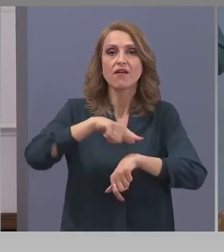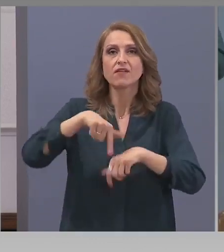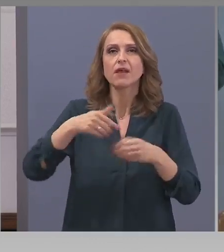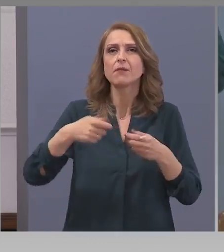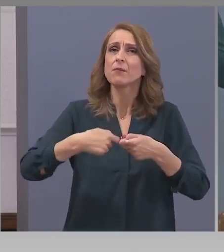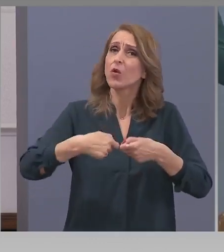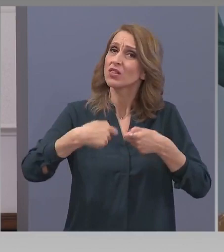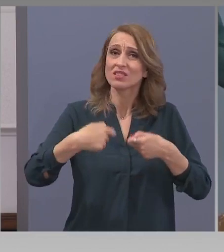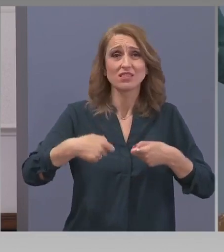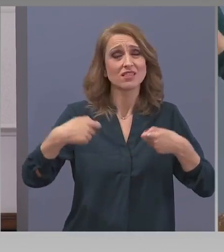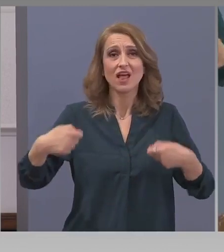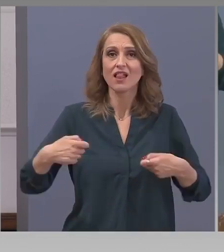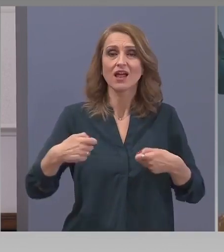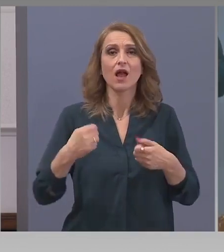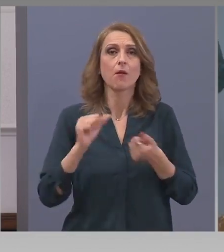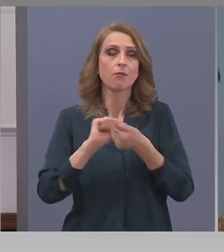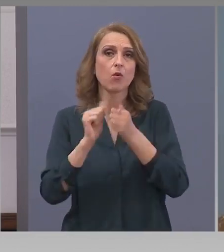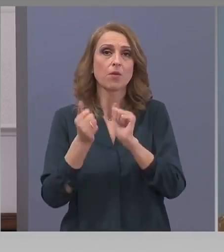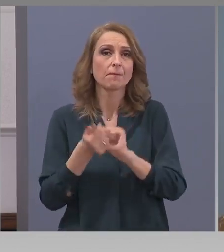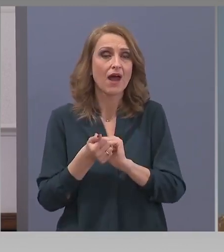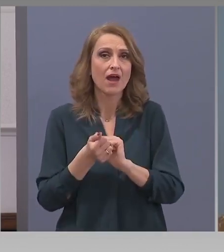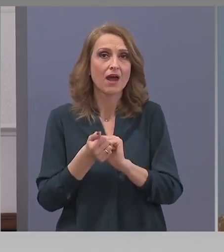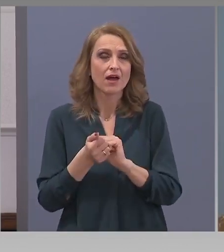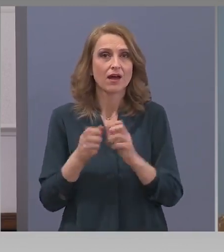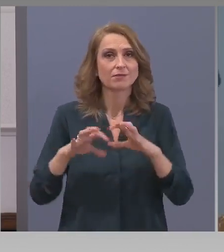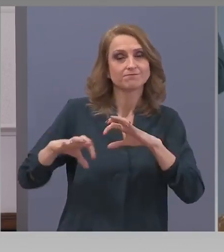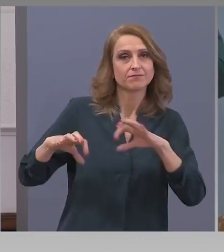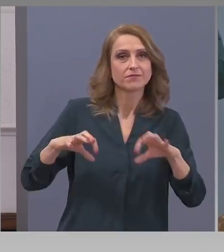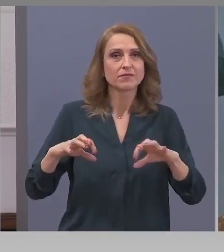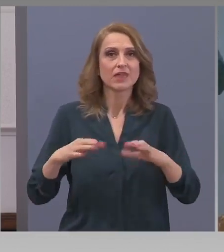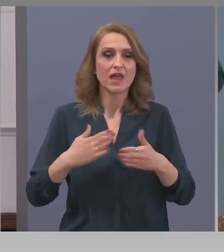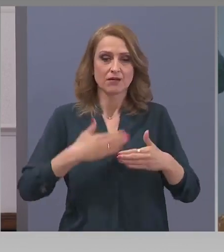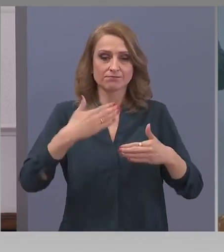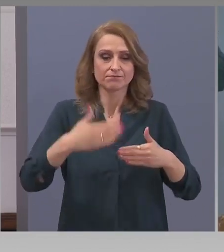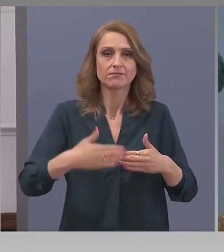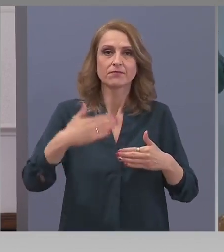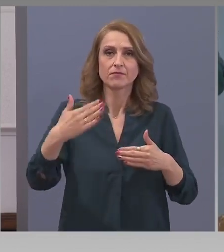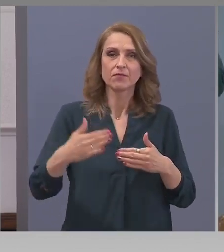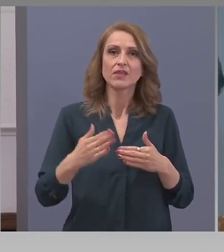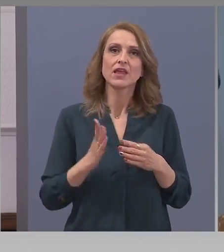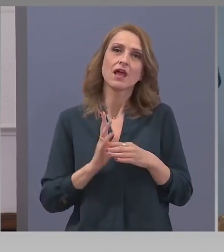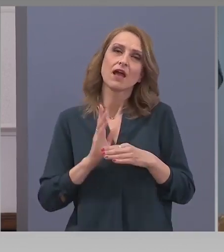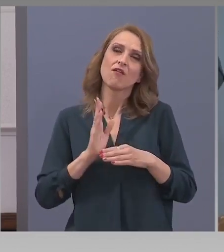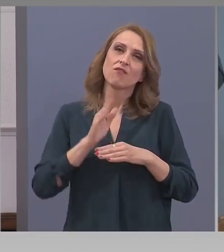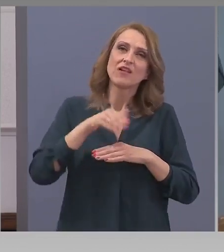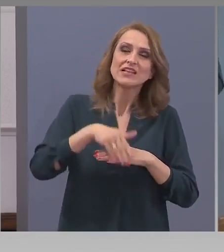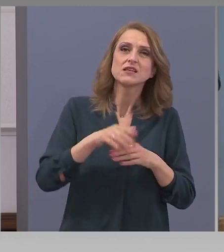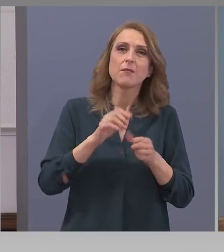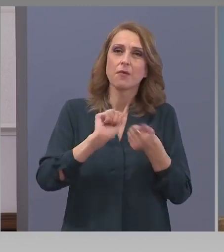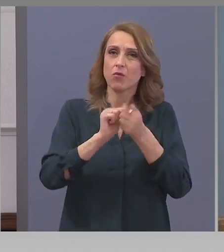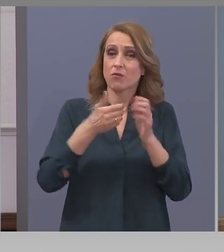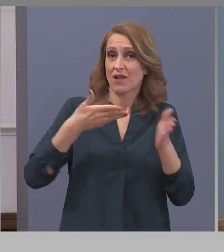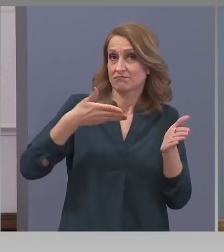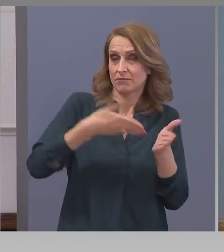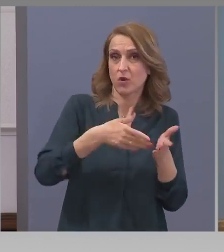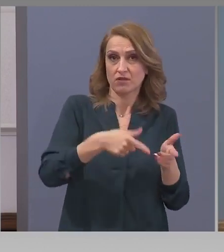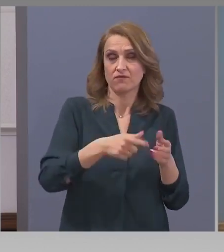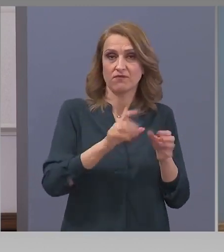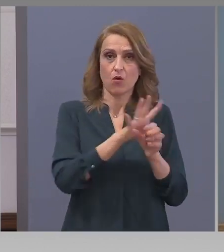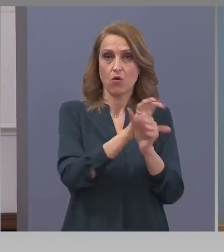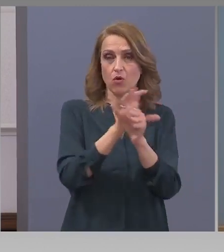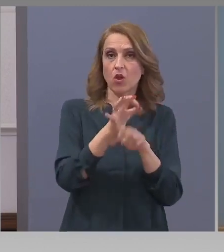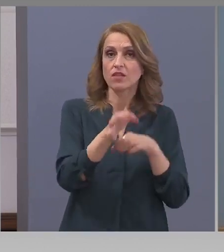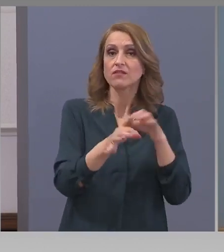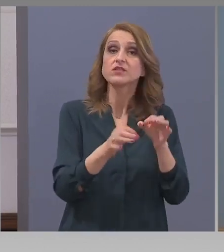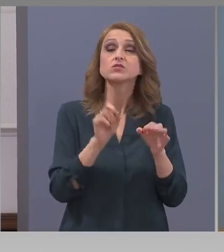налага малко и химиотерапия. Т.е. ако може да разделиме фазата, в която навлизаме за борба срещу тази инфекция, трябва да имаме